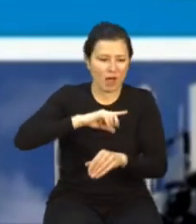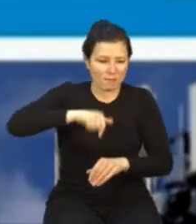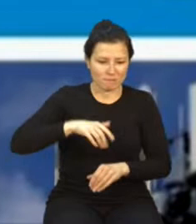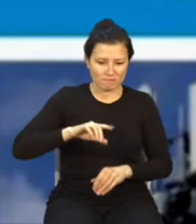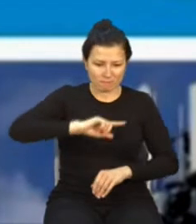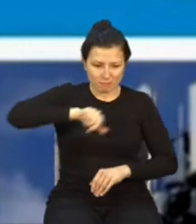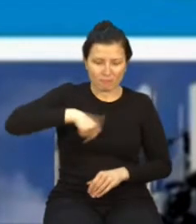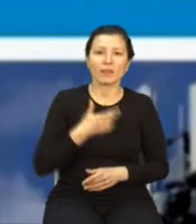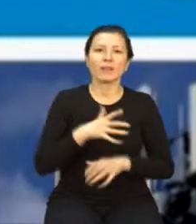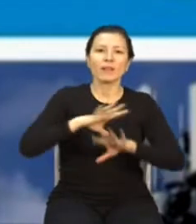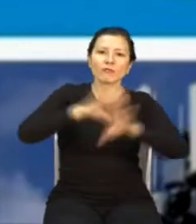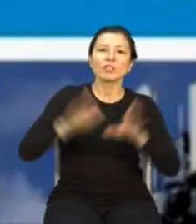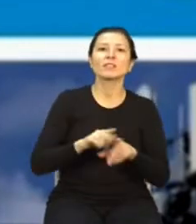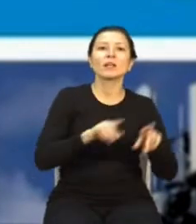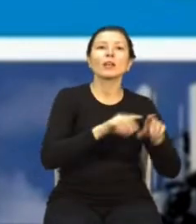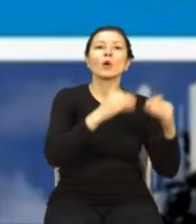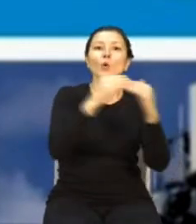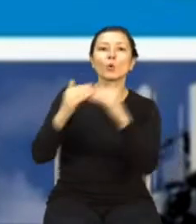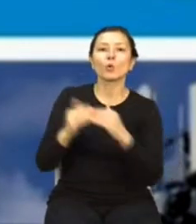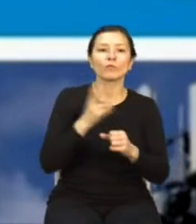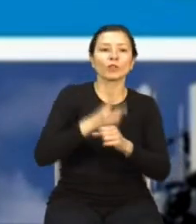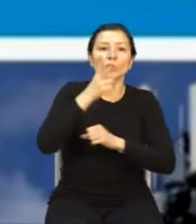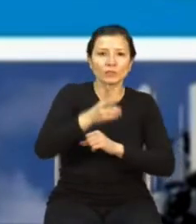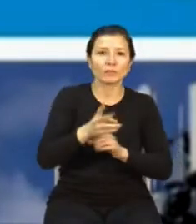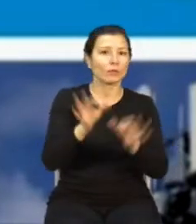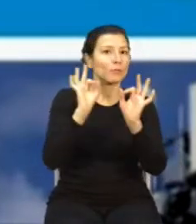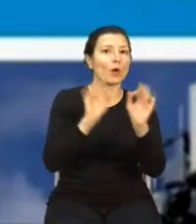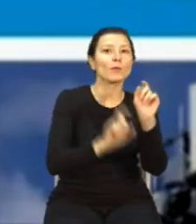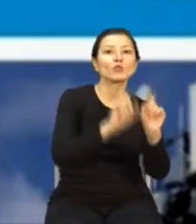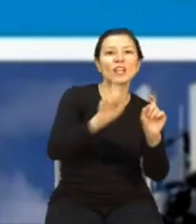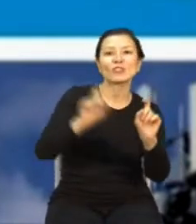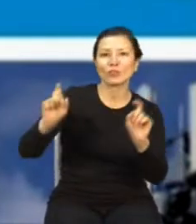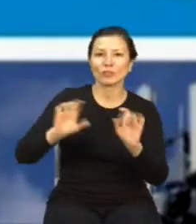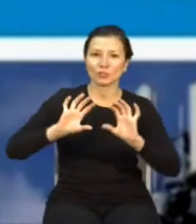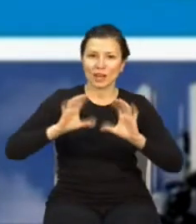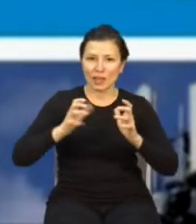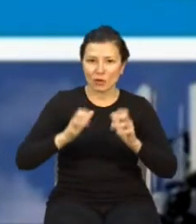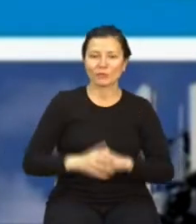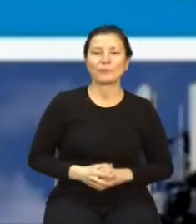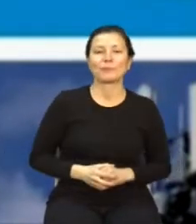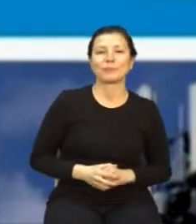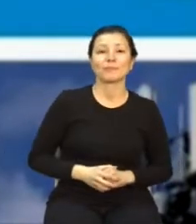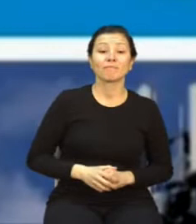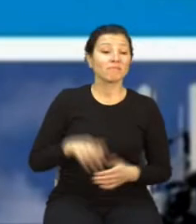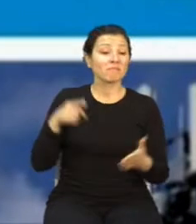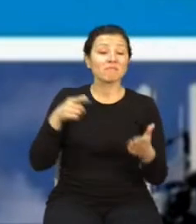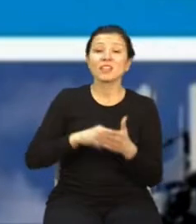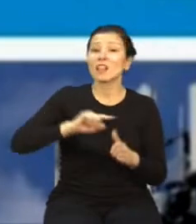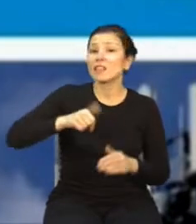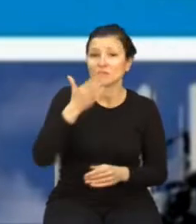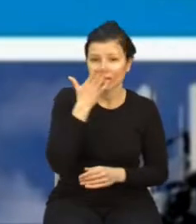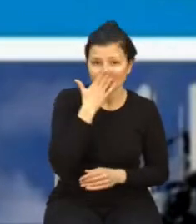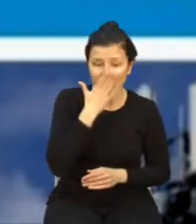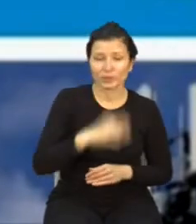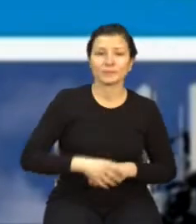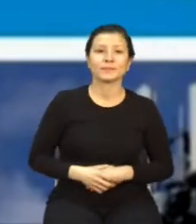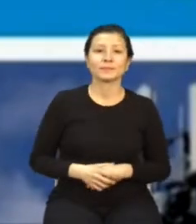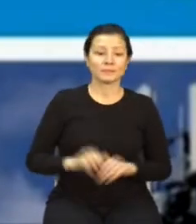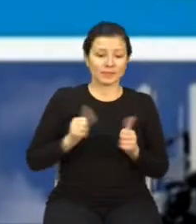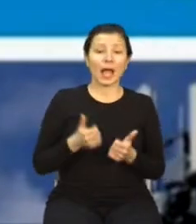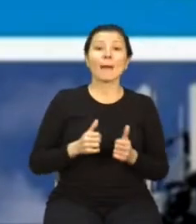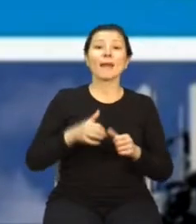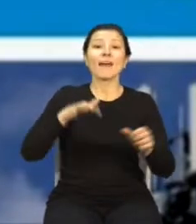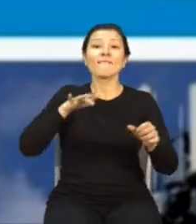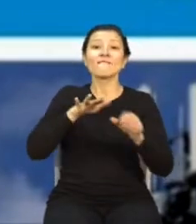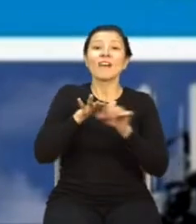sprawiedliwy dostęp do odpowiednich częstotliwości radiowych. Naszym celem jest to, by fale